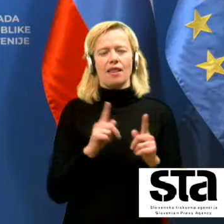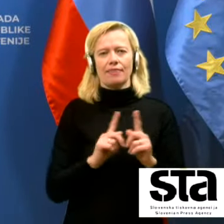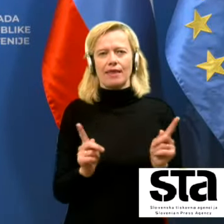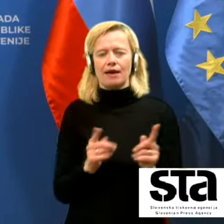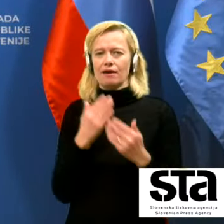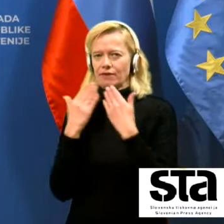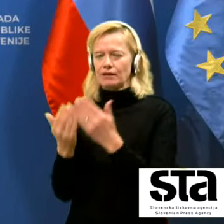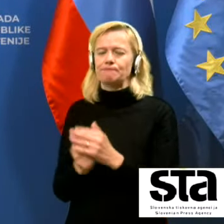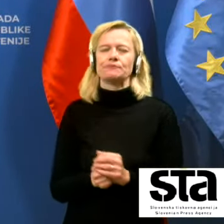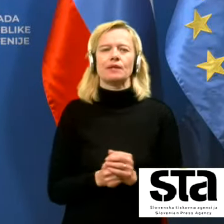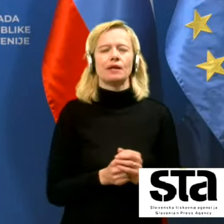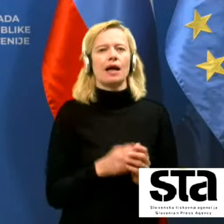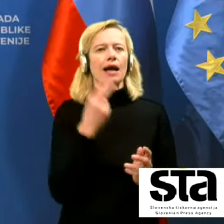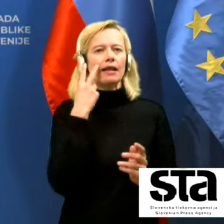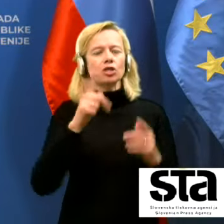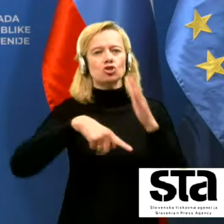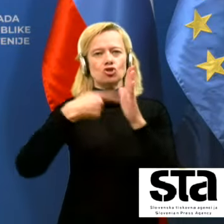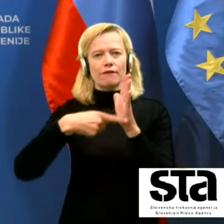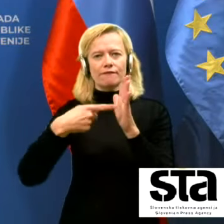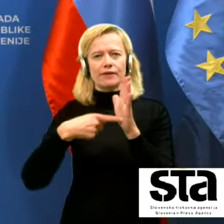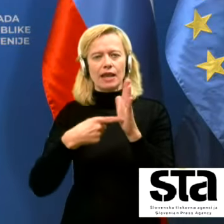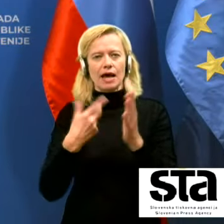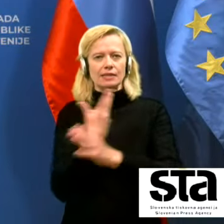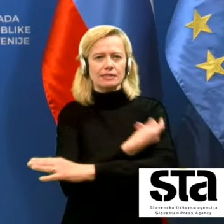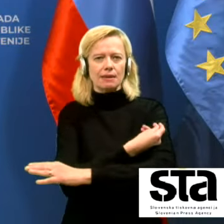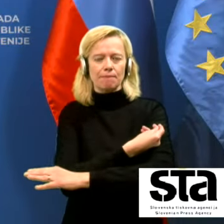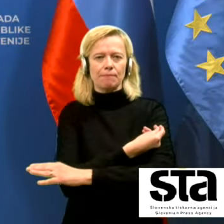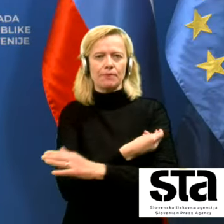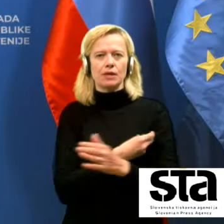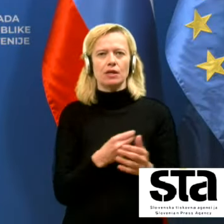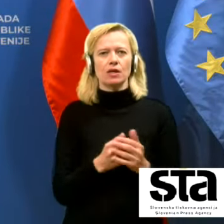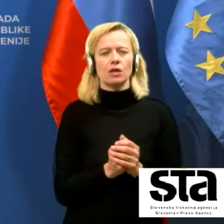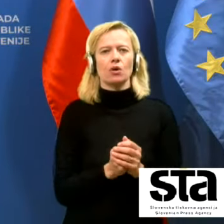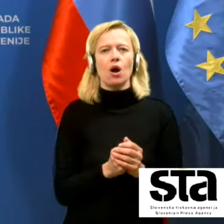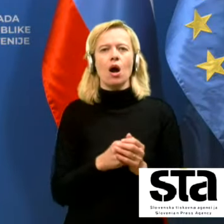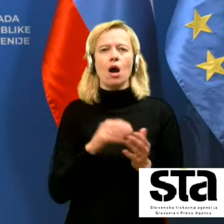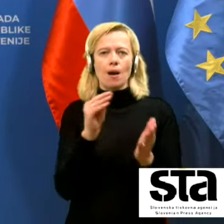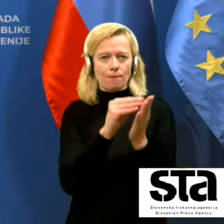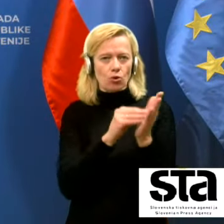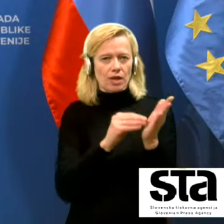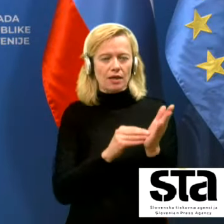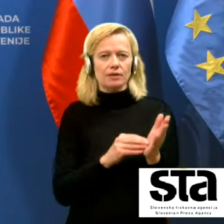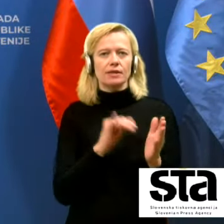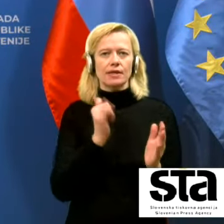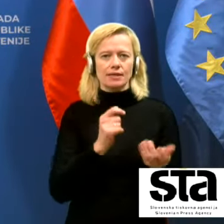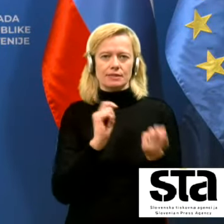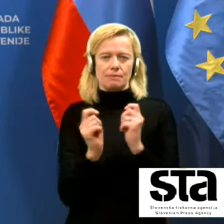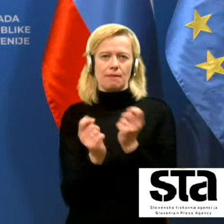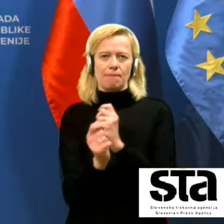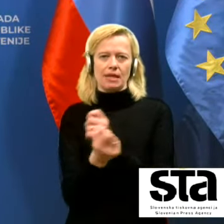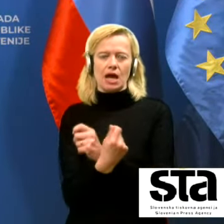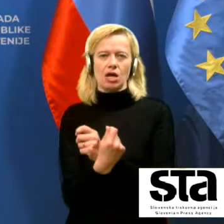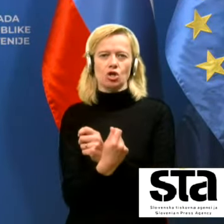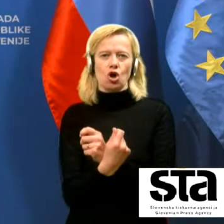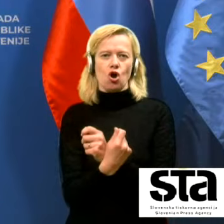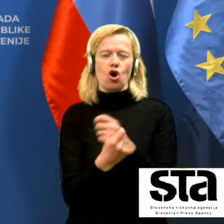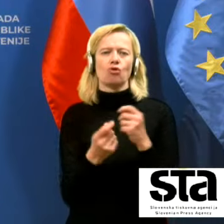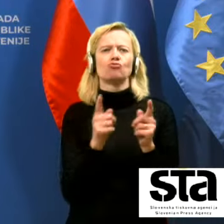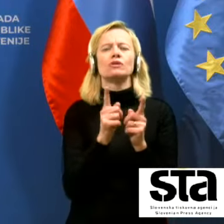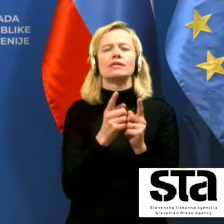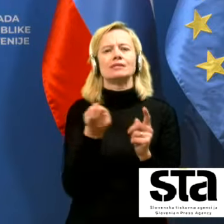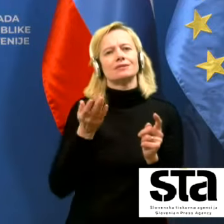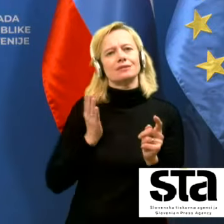Torej, glede števila cepil, kot rečeno že prej, so da podatki vse spreminjajo, tudi strani